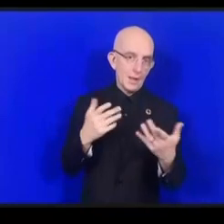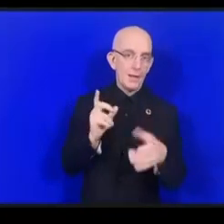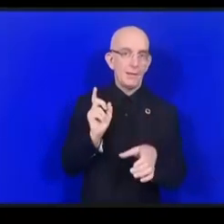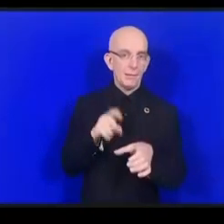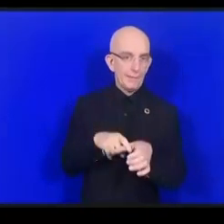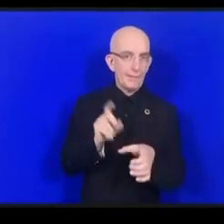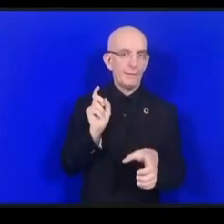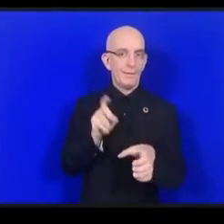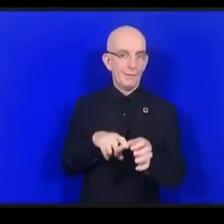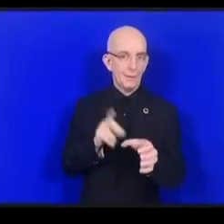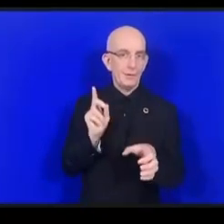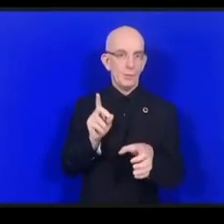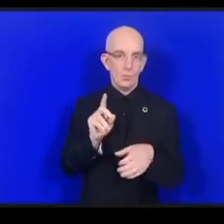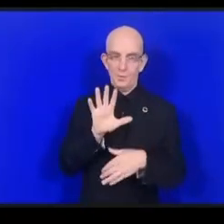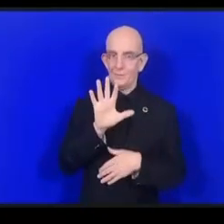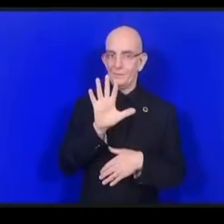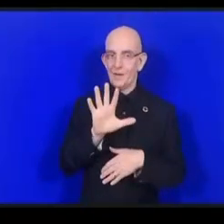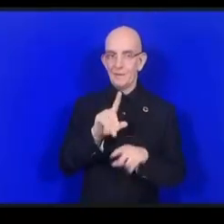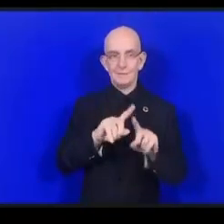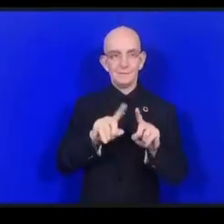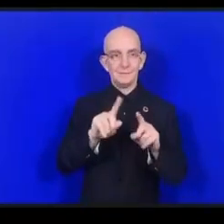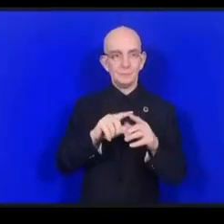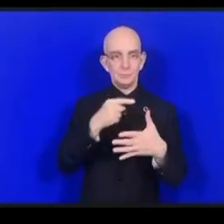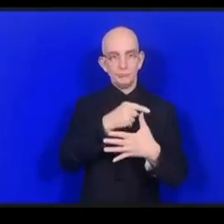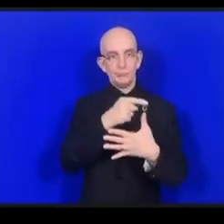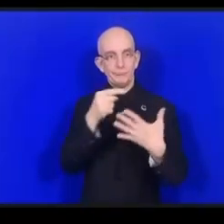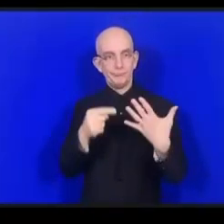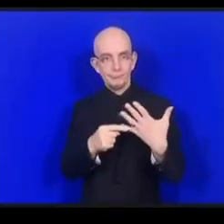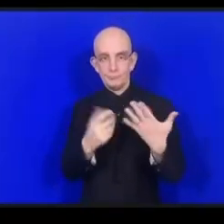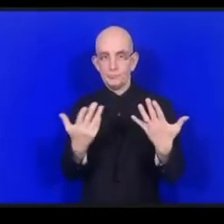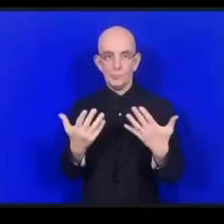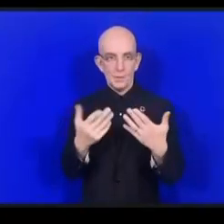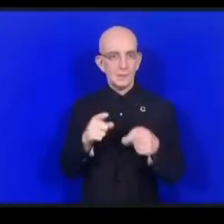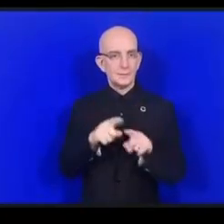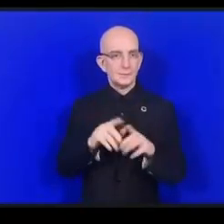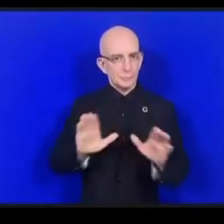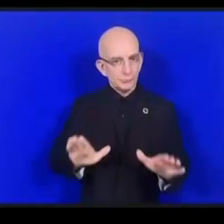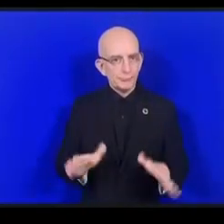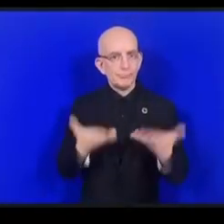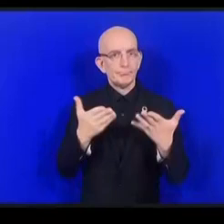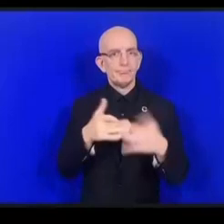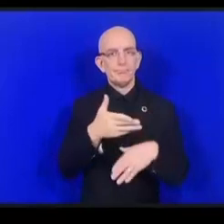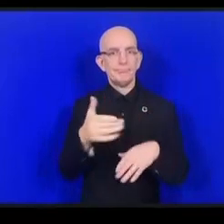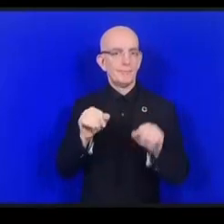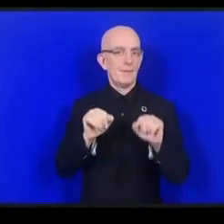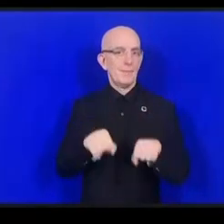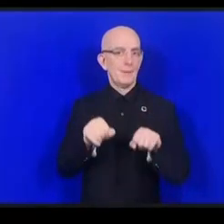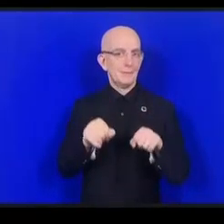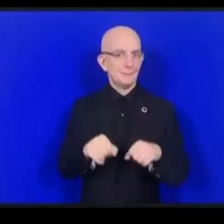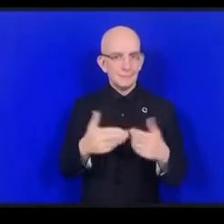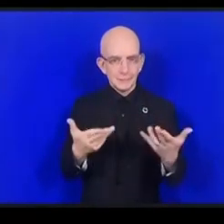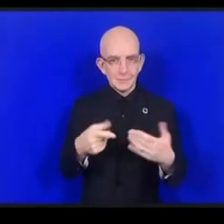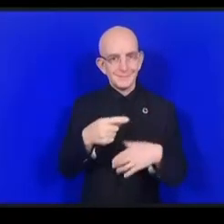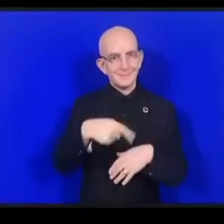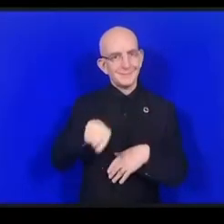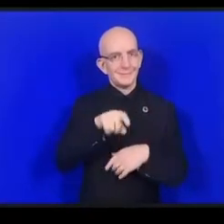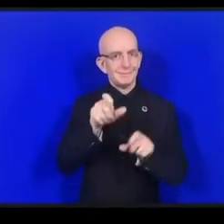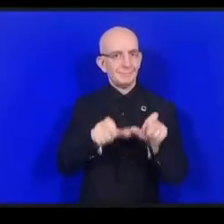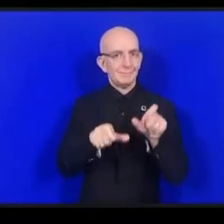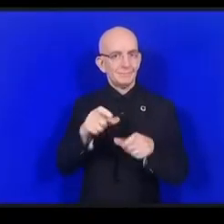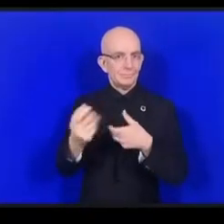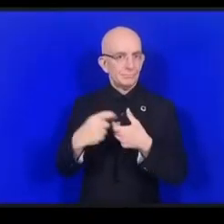أصحاب المصلحة ثم تطوير السياسة الدعمية المختلات التنموية